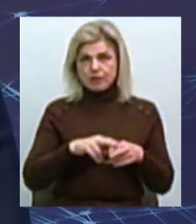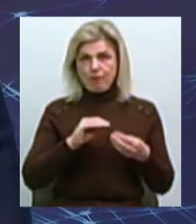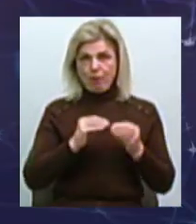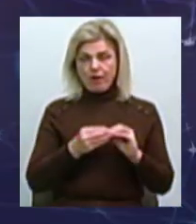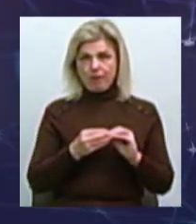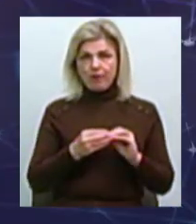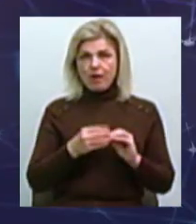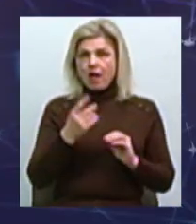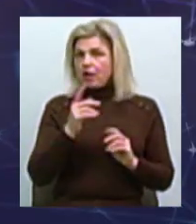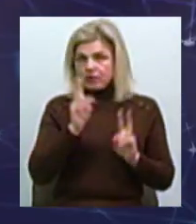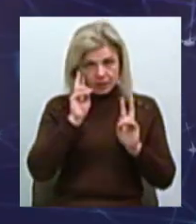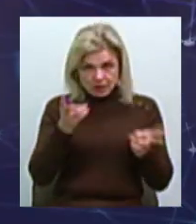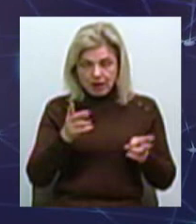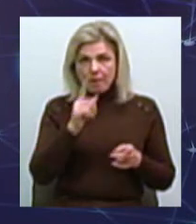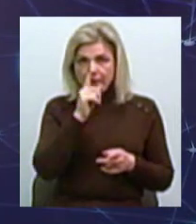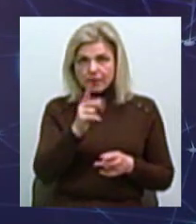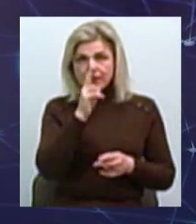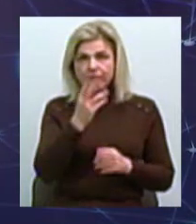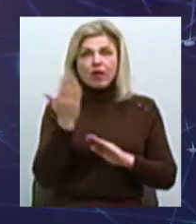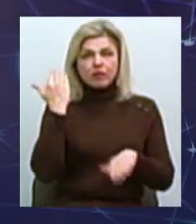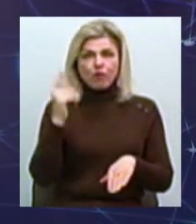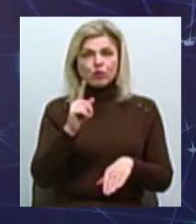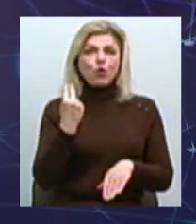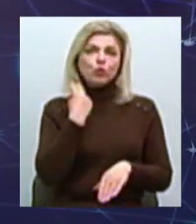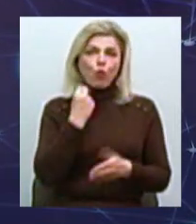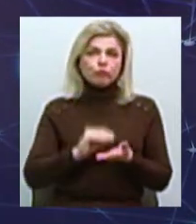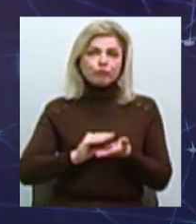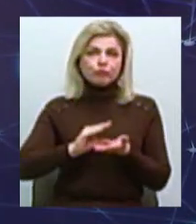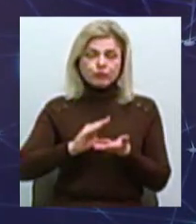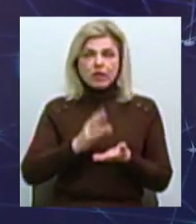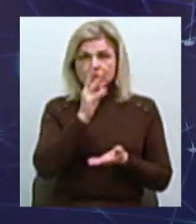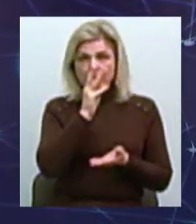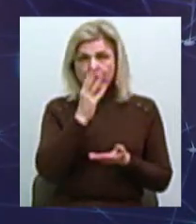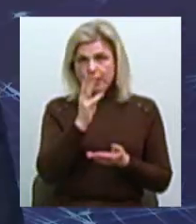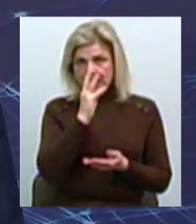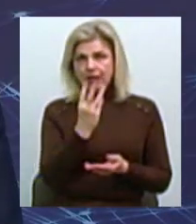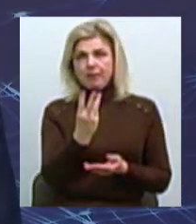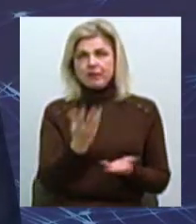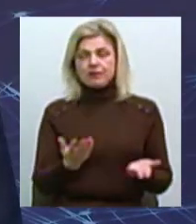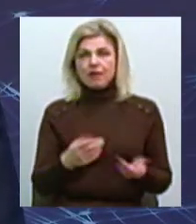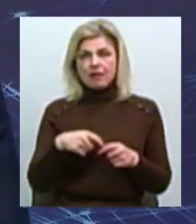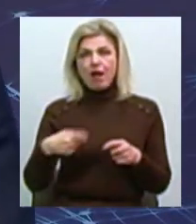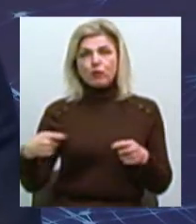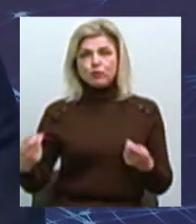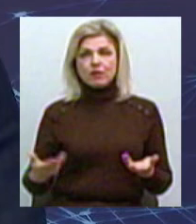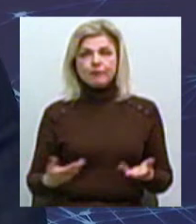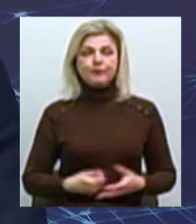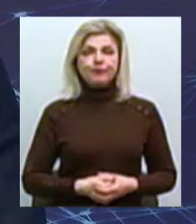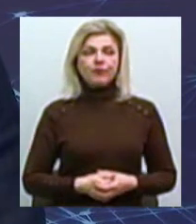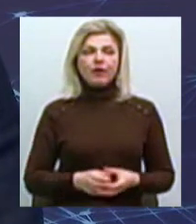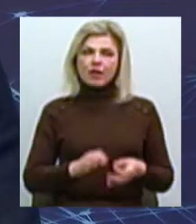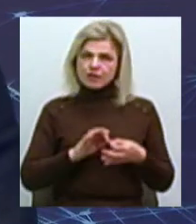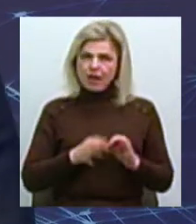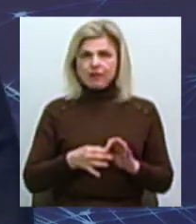Вже невідомо було місяць два місяці тому про те, що накопичуються борги Борги і зарплати три місяці тягнуться Це складне